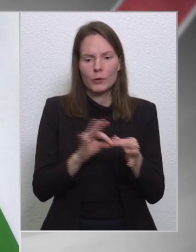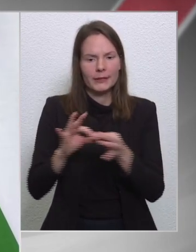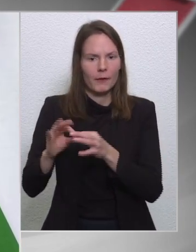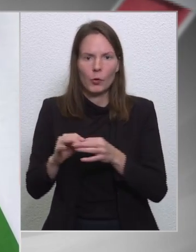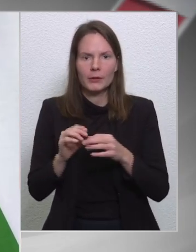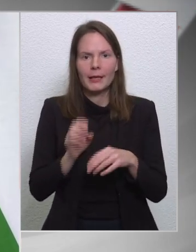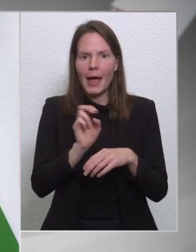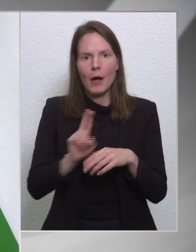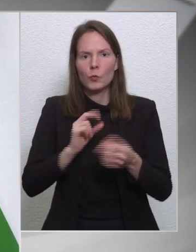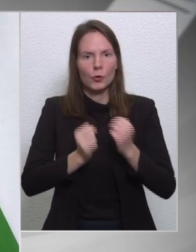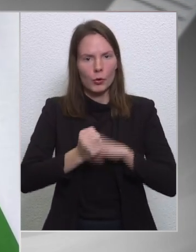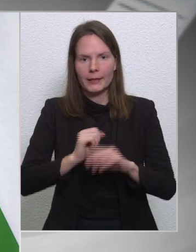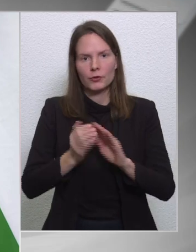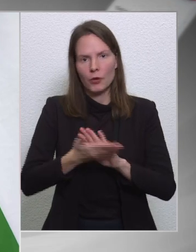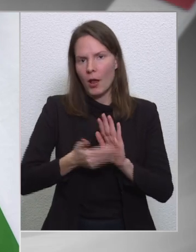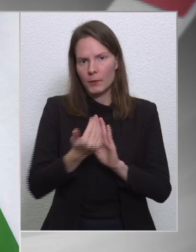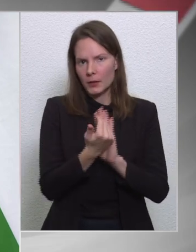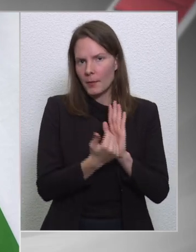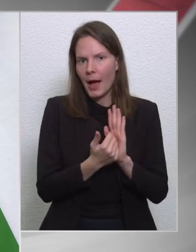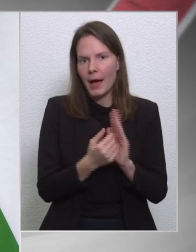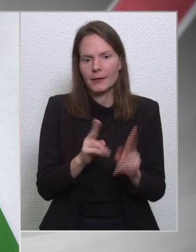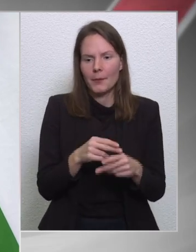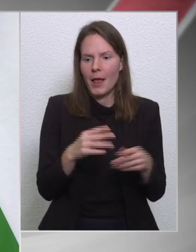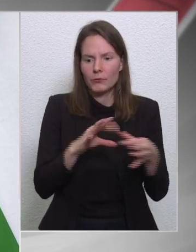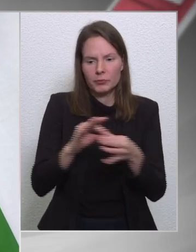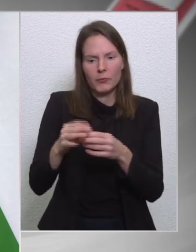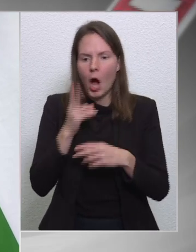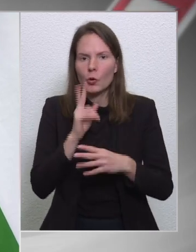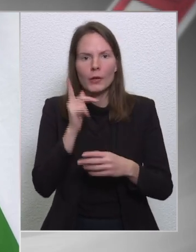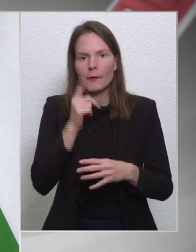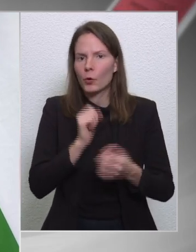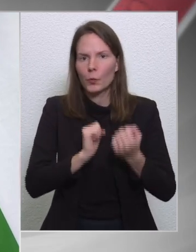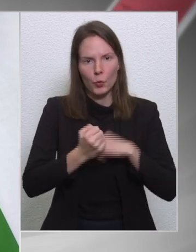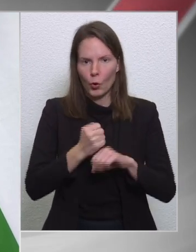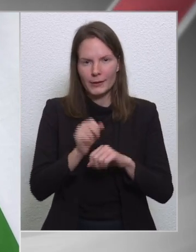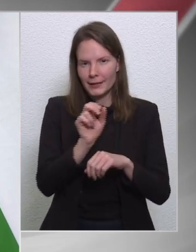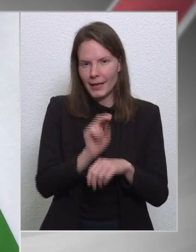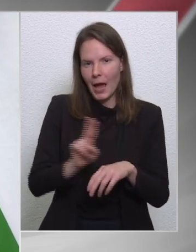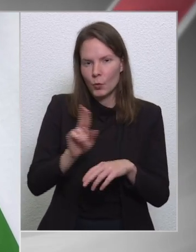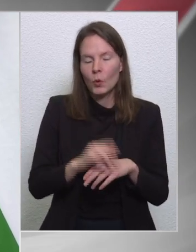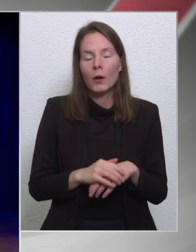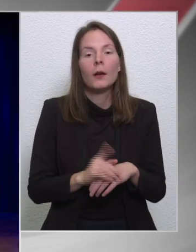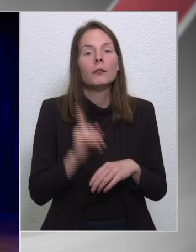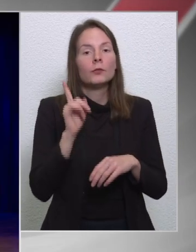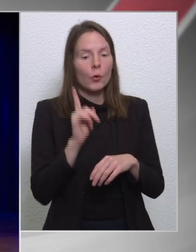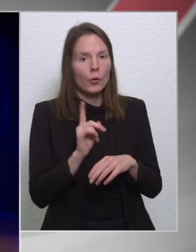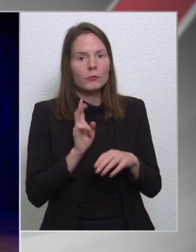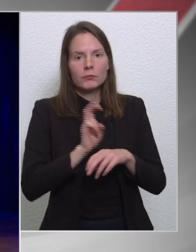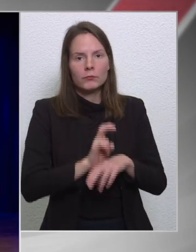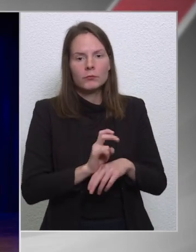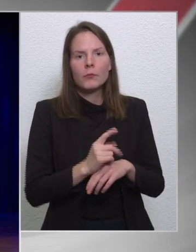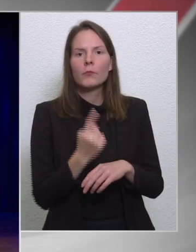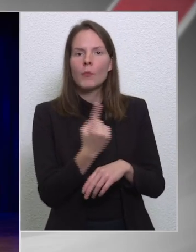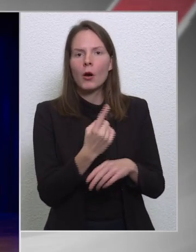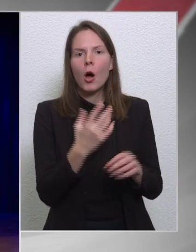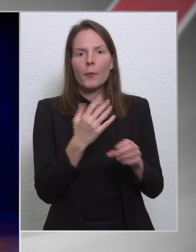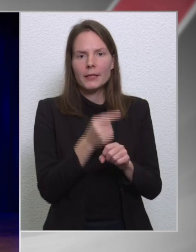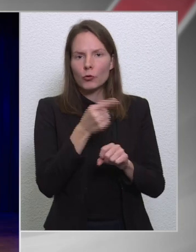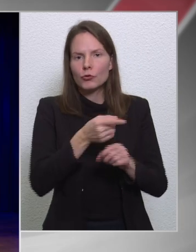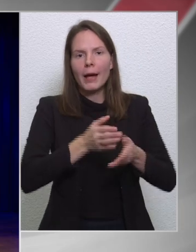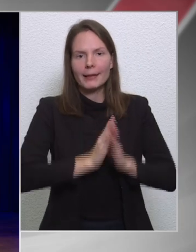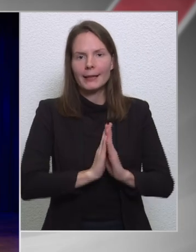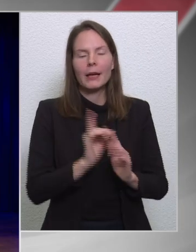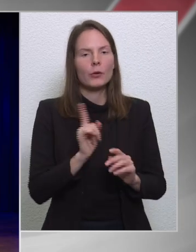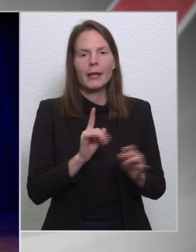nem szabad összekötni, mert akkor onnantól kezdve nem lesz működőképes az Unió. Sőt, maga a bizottság, bocsánat, csak maga a bizottság érte korábban, hogy ne legyenek